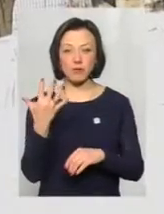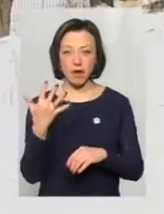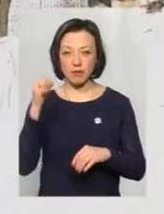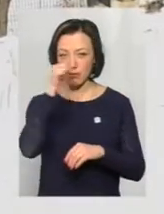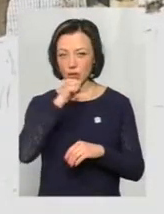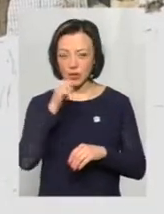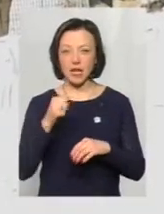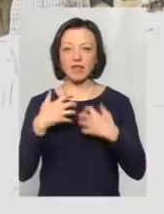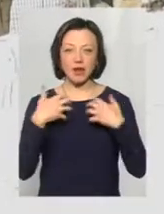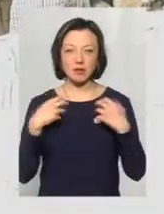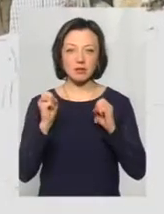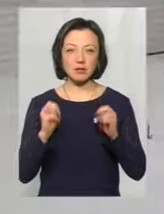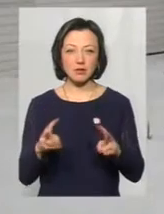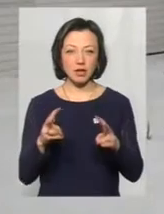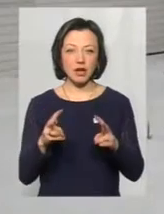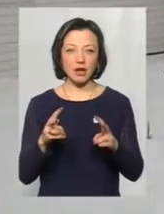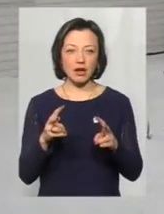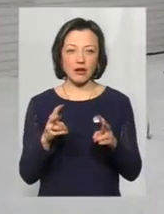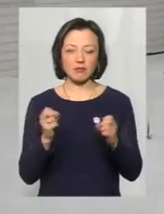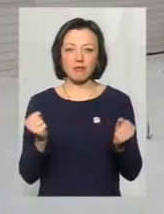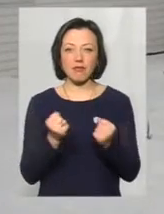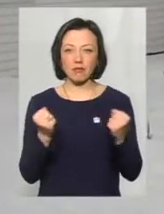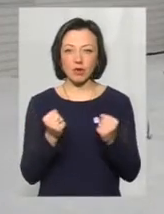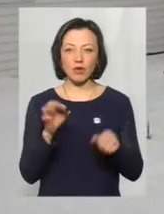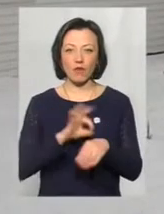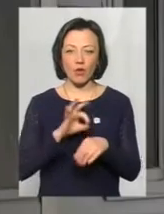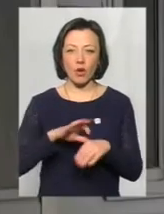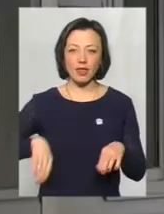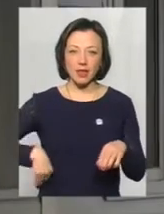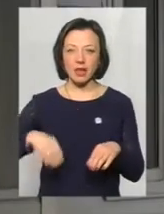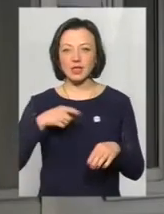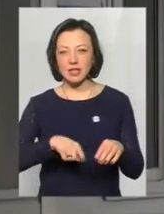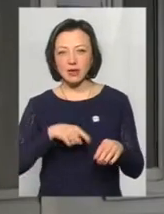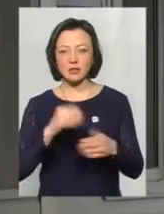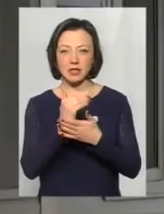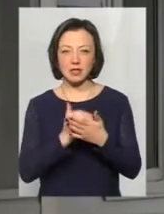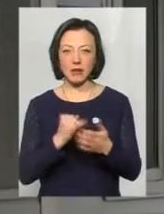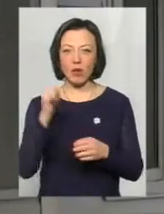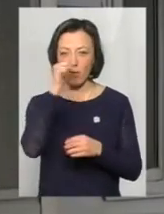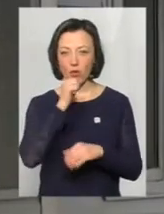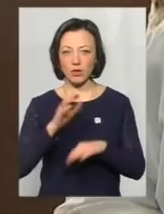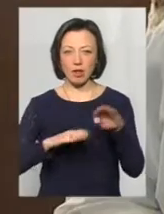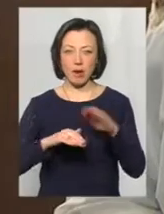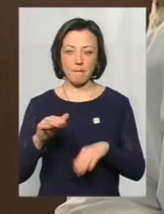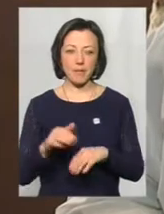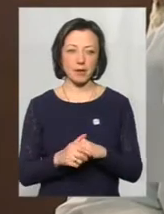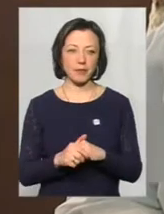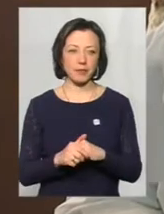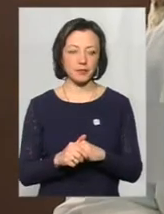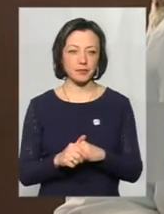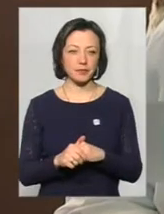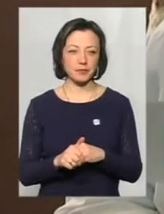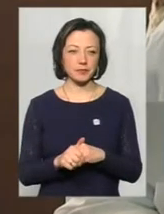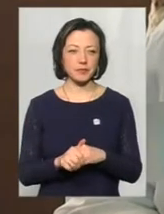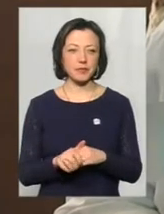морозу, звірам загрожує гіпотермія. А це призводить до хвороб нирок, сечостатевої системи і обмороження кінцівок. Є